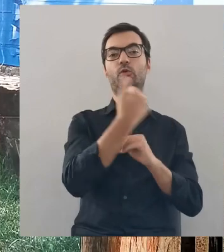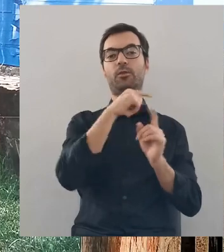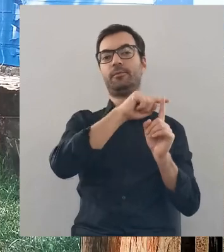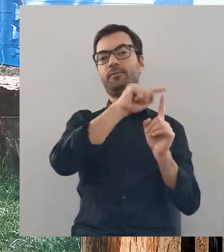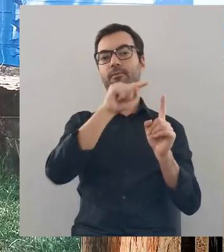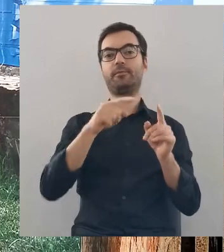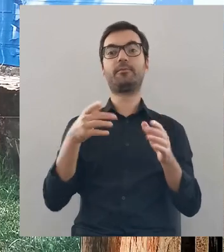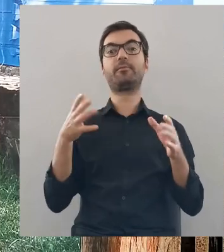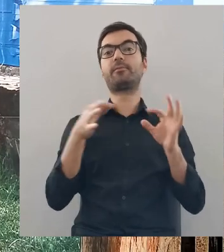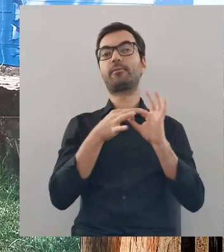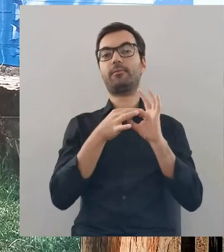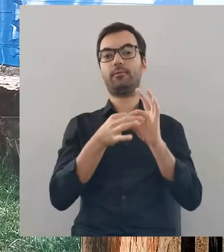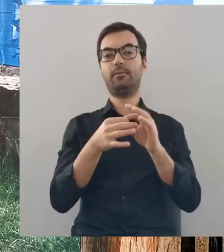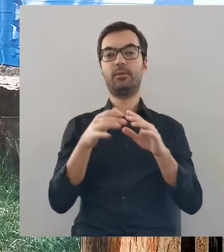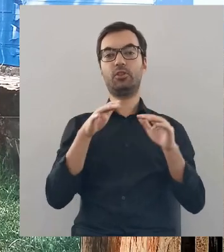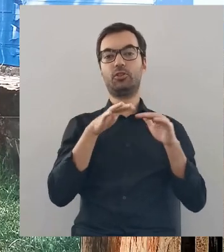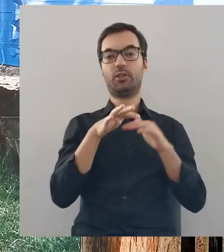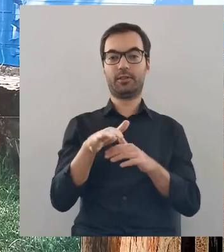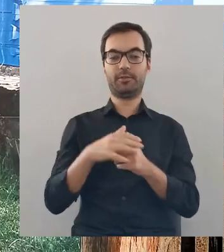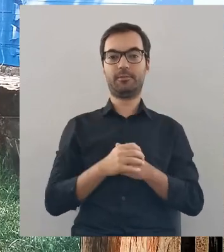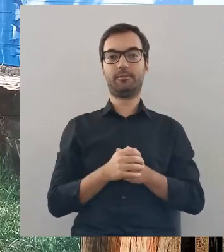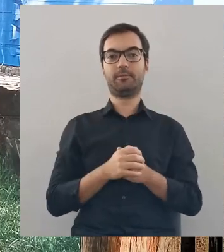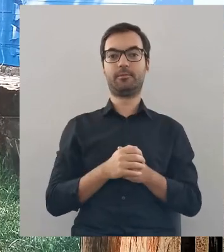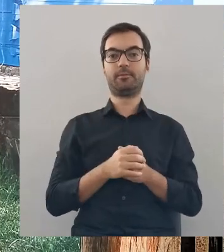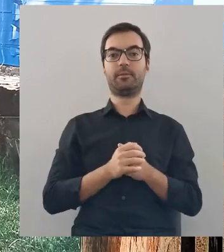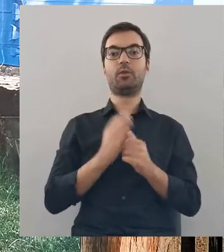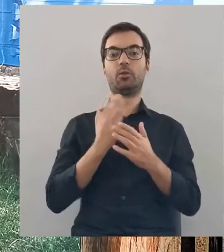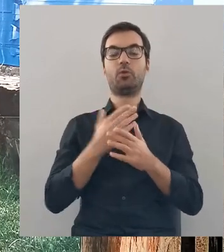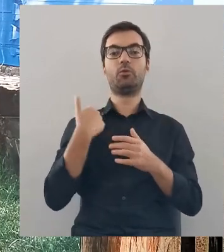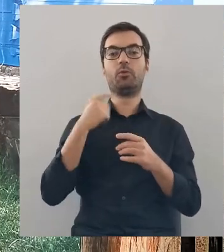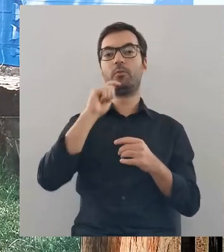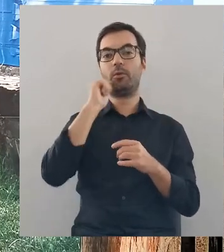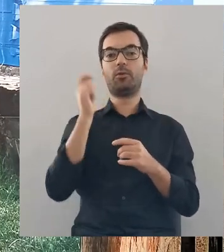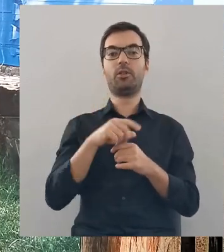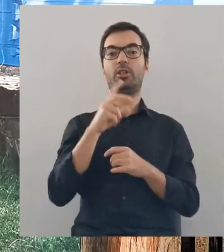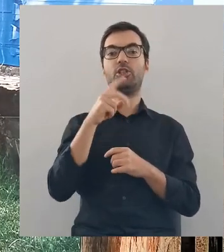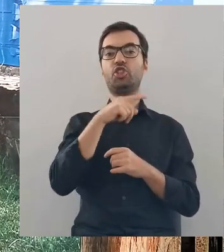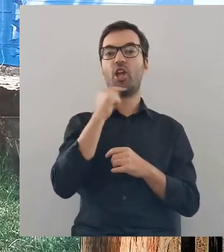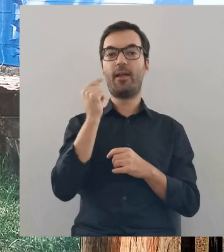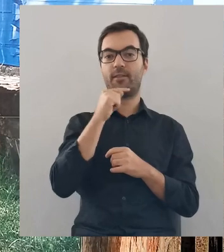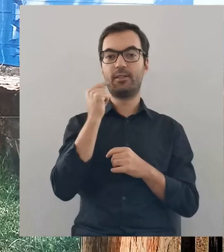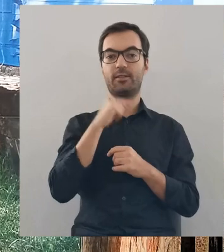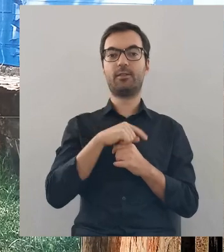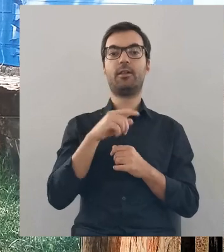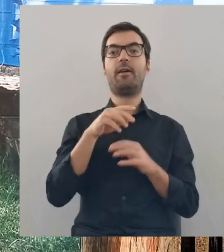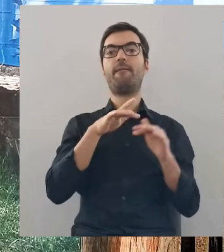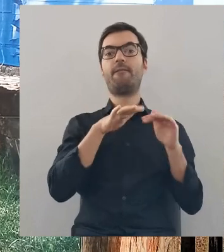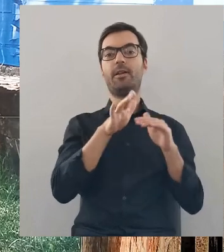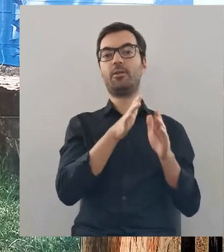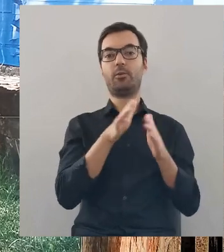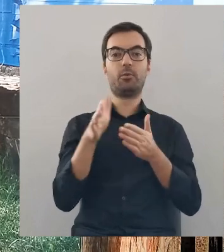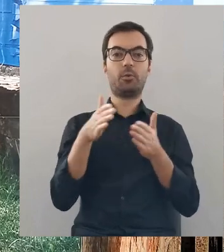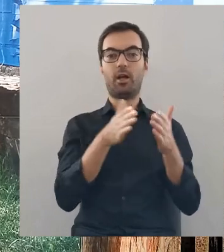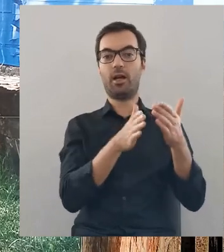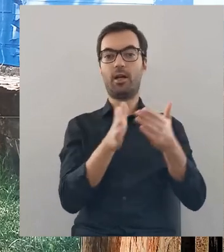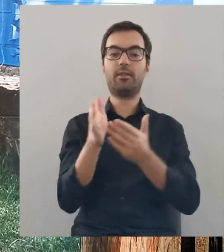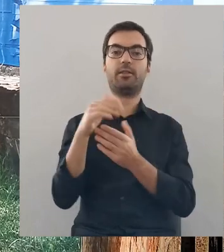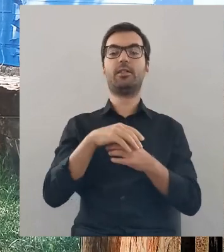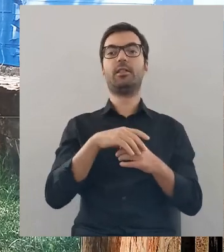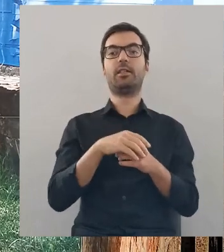wschód i to wzdłuż rzek, w dodatku pod prąd, bo już wędrowaliśmy z Czerwińska, Wisłą,